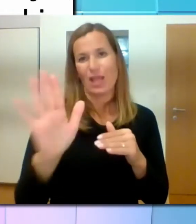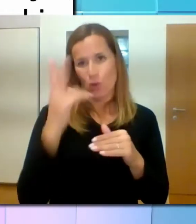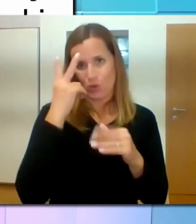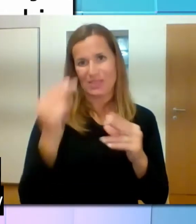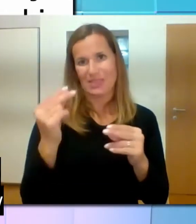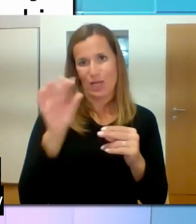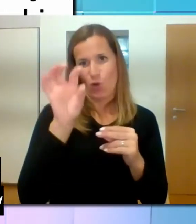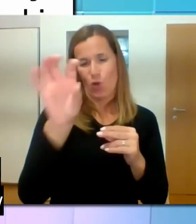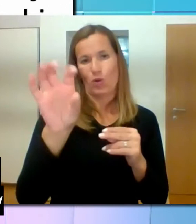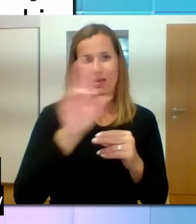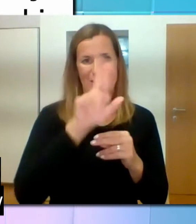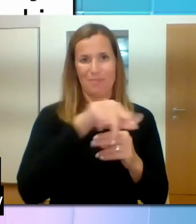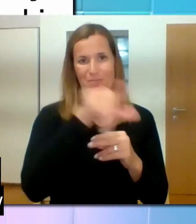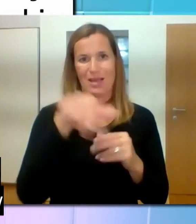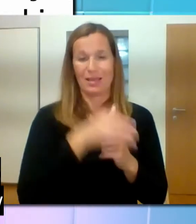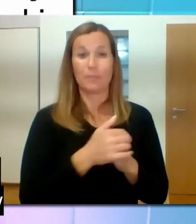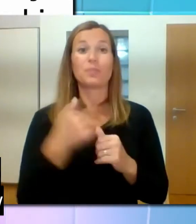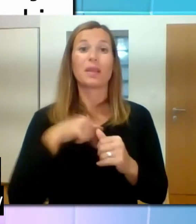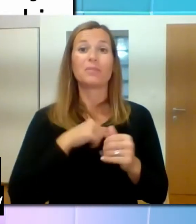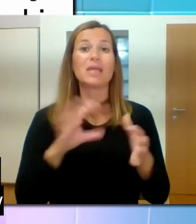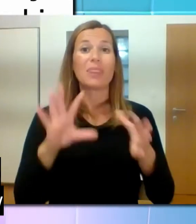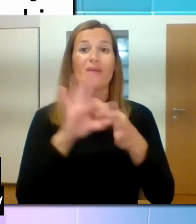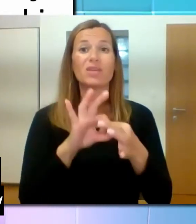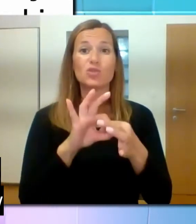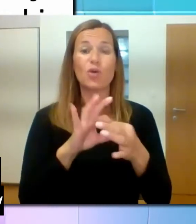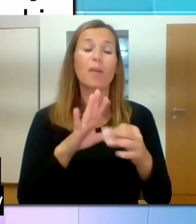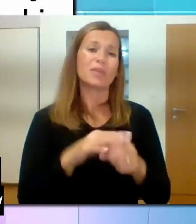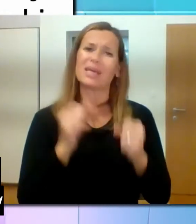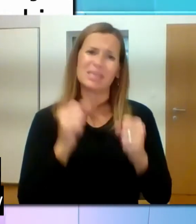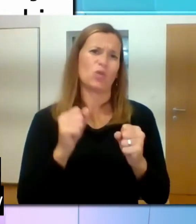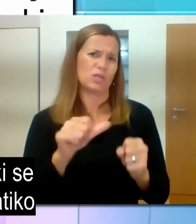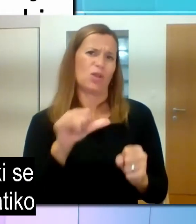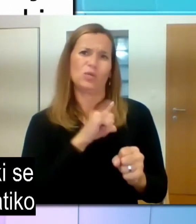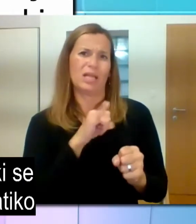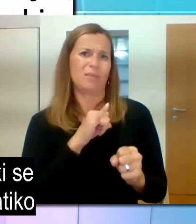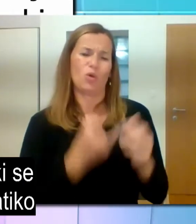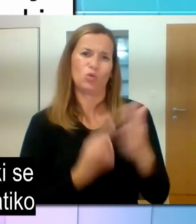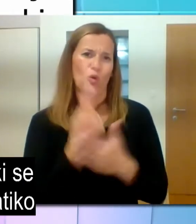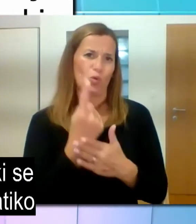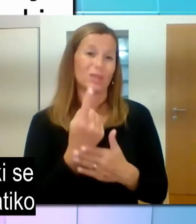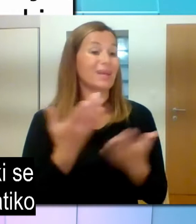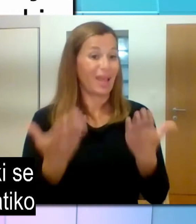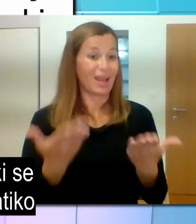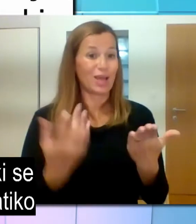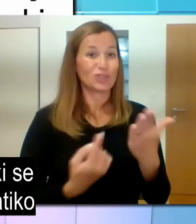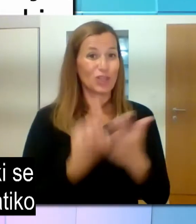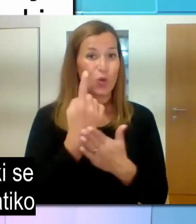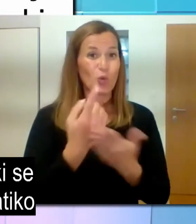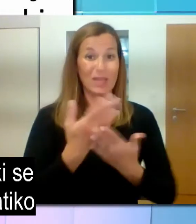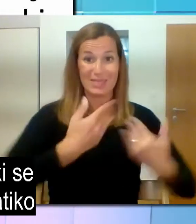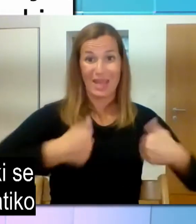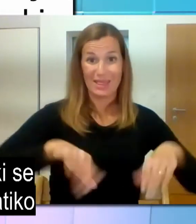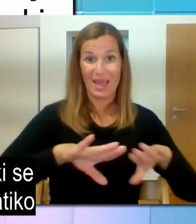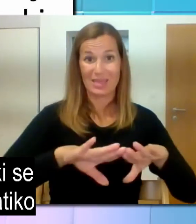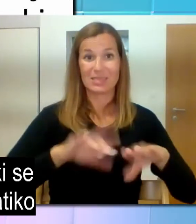imeli. Nekako se navezujemo na res zelo, zelo zanimljiv dogodek današnji. Za